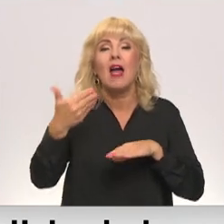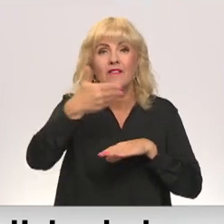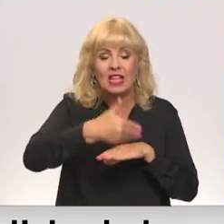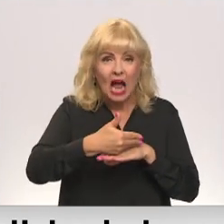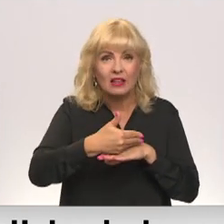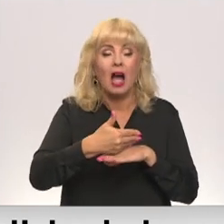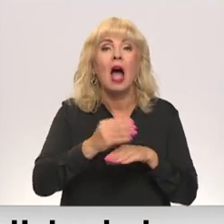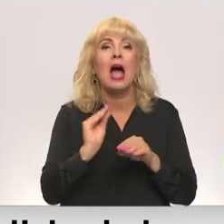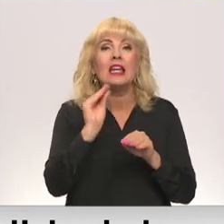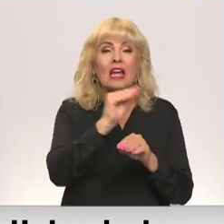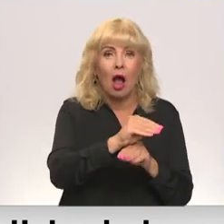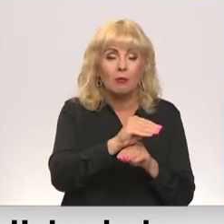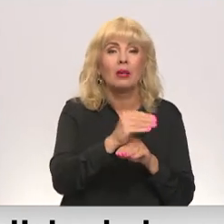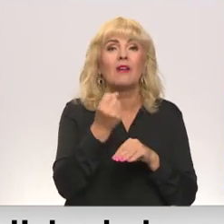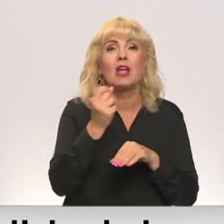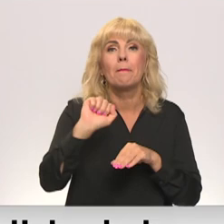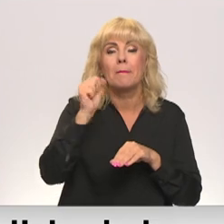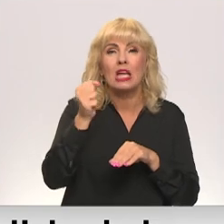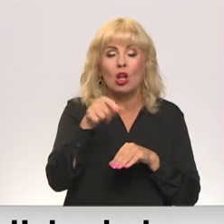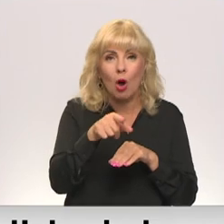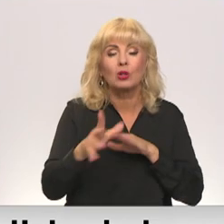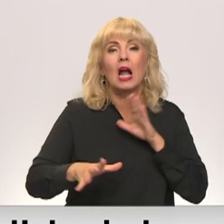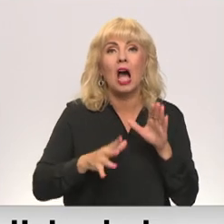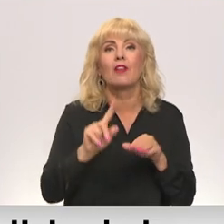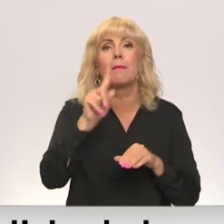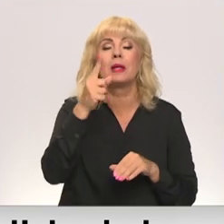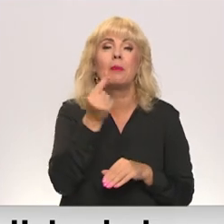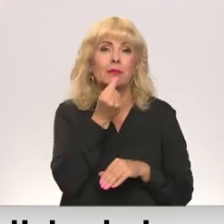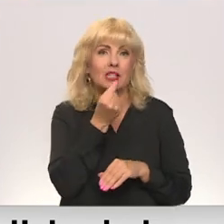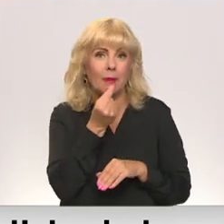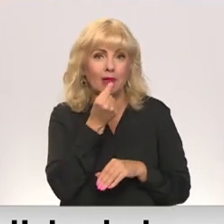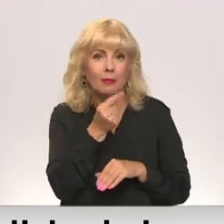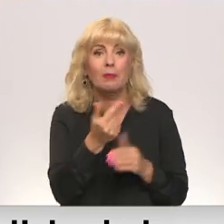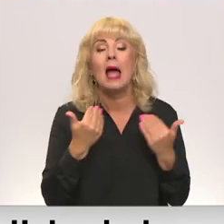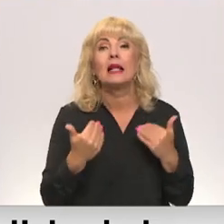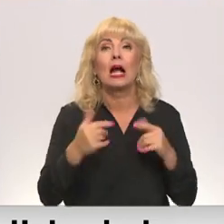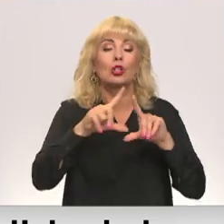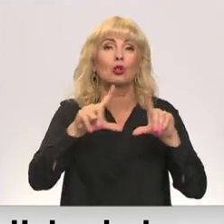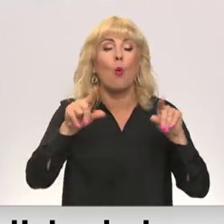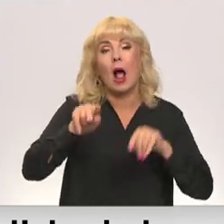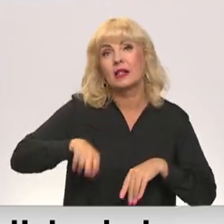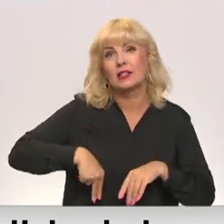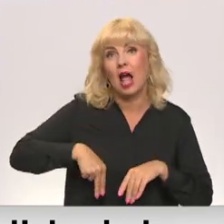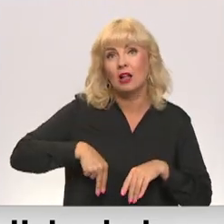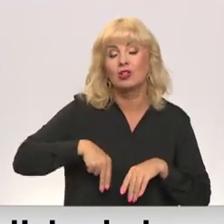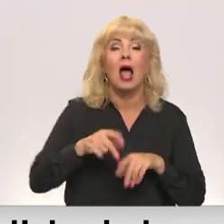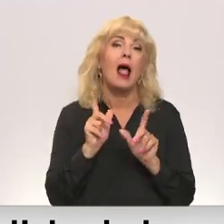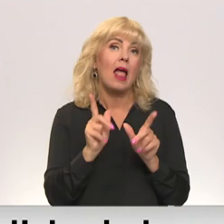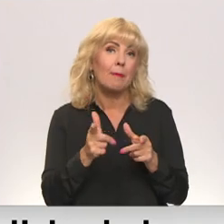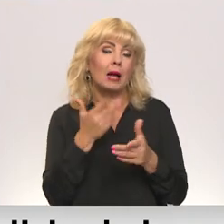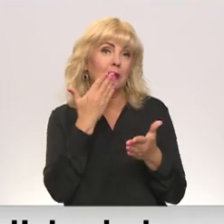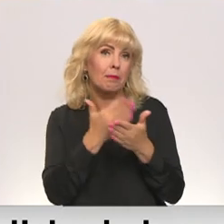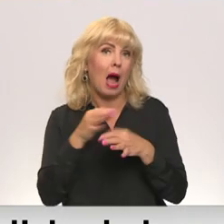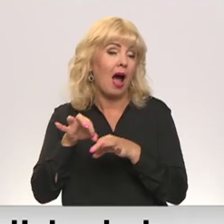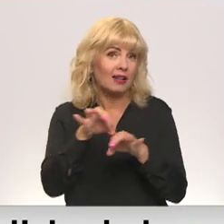vairāk nekā 11 miljoni eiro, gatavojas savam 1. septembrim. Tagadējais skolas direktors Rete vēl aprāt izrāda